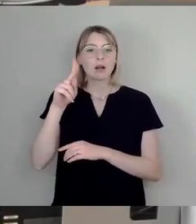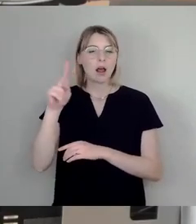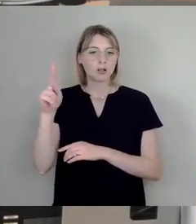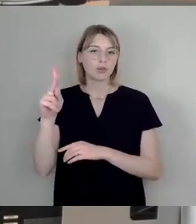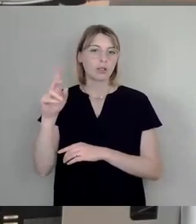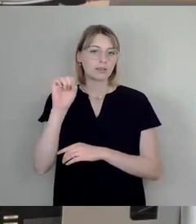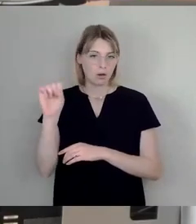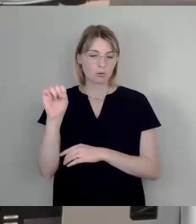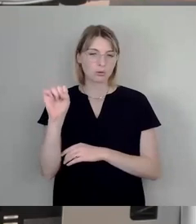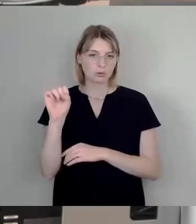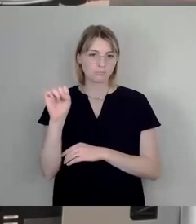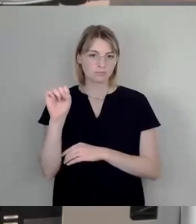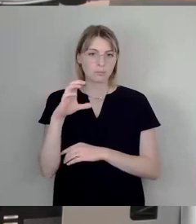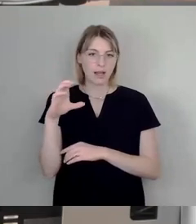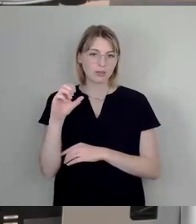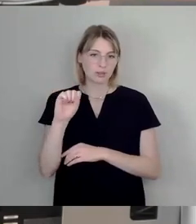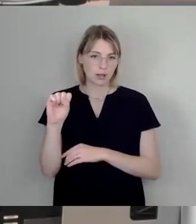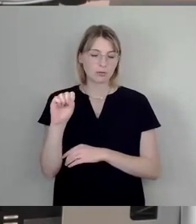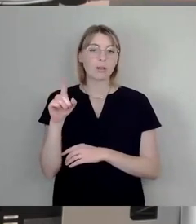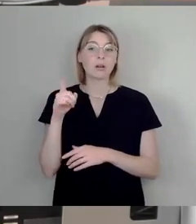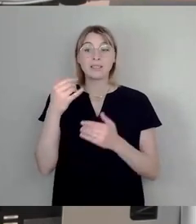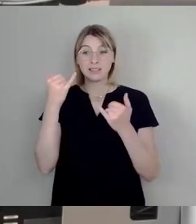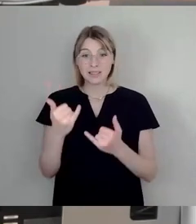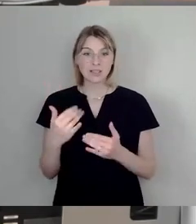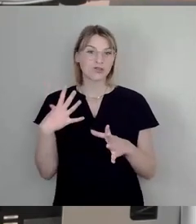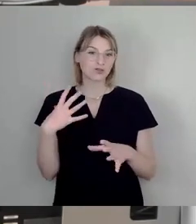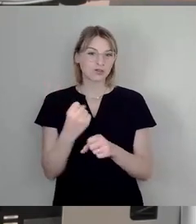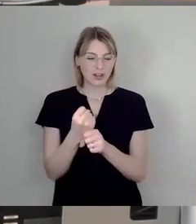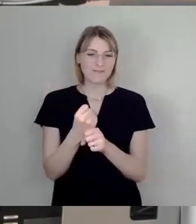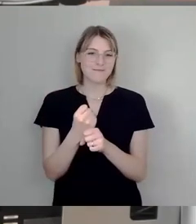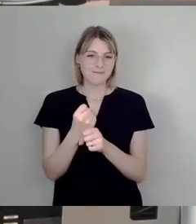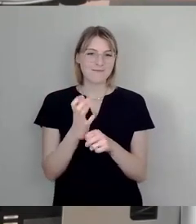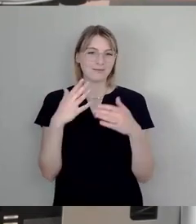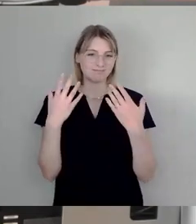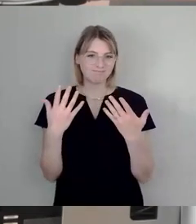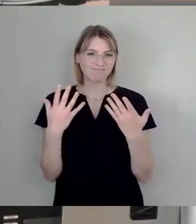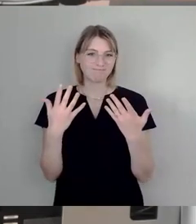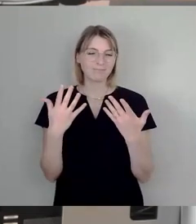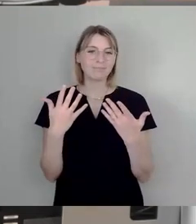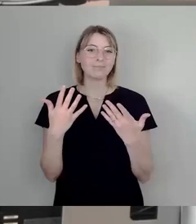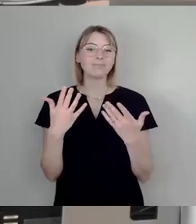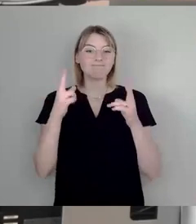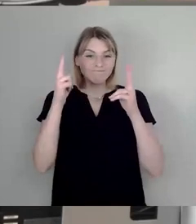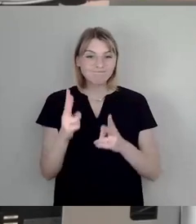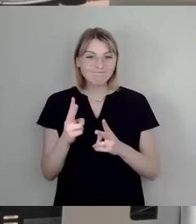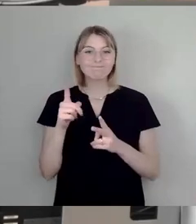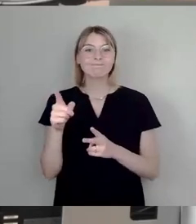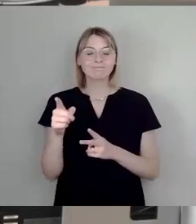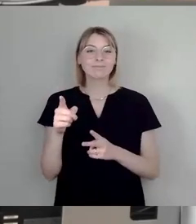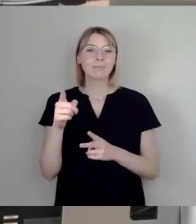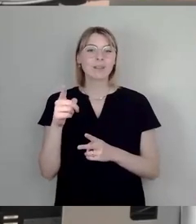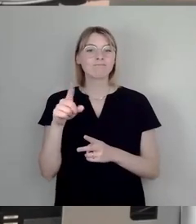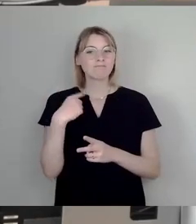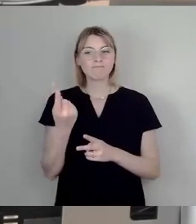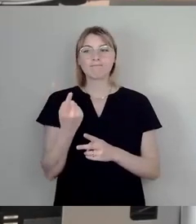endlich, was wir uns immer gewünscht haben, dass wir wirklich ein Player sind, der mit